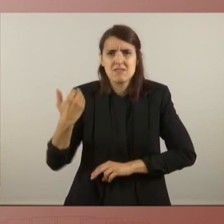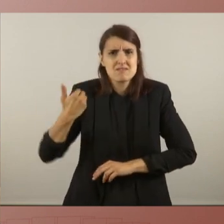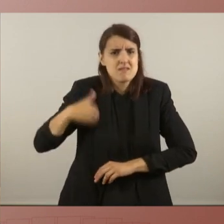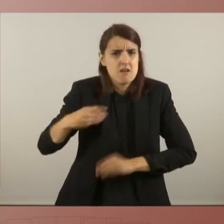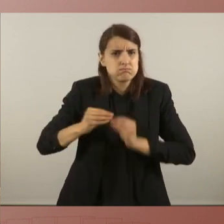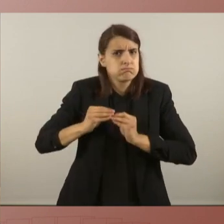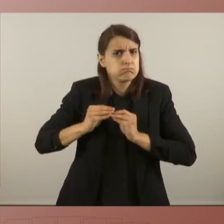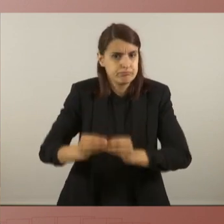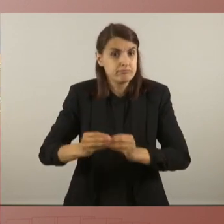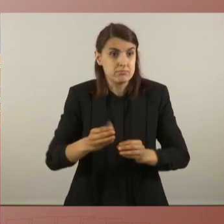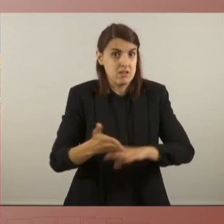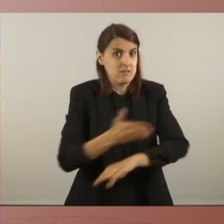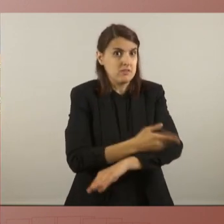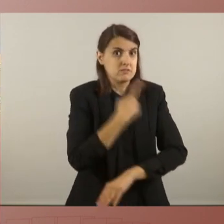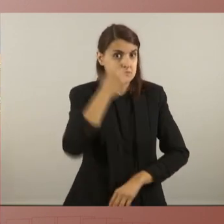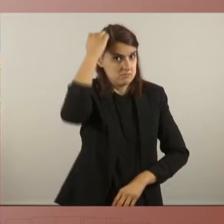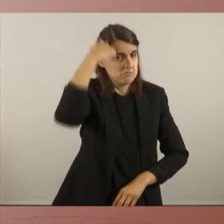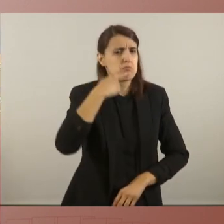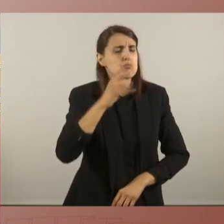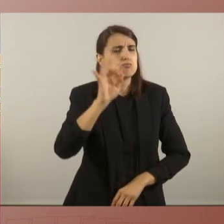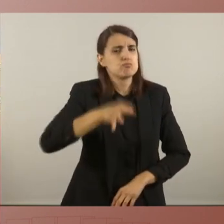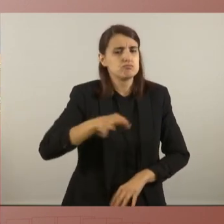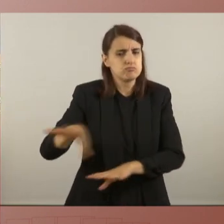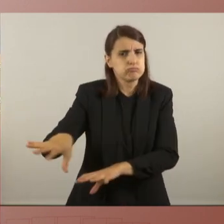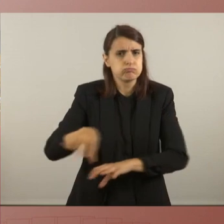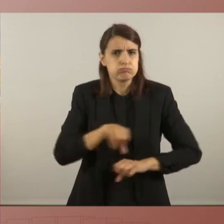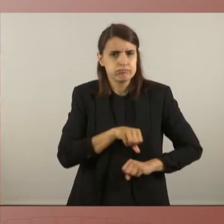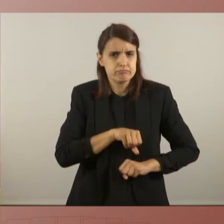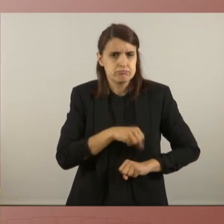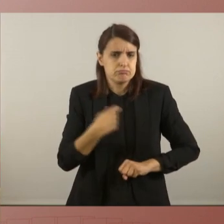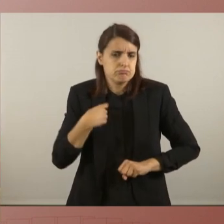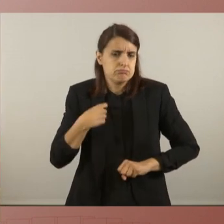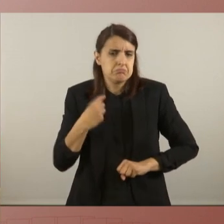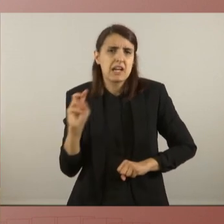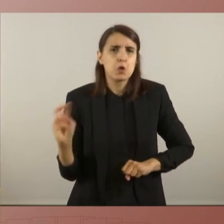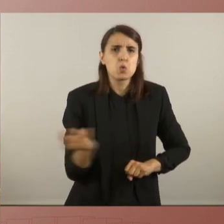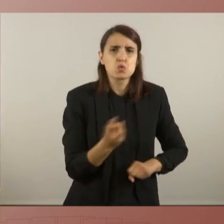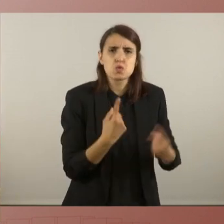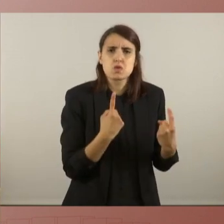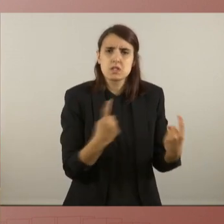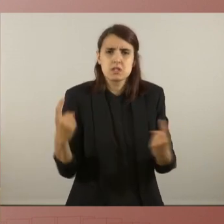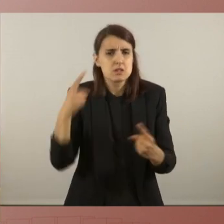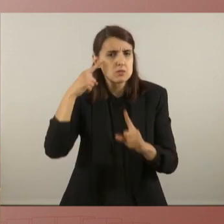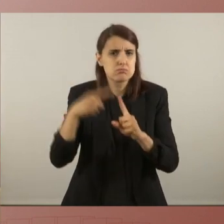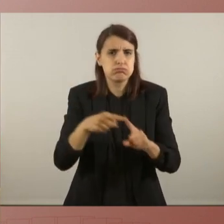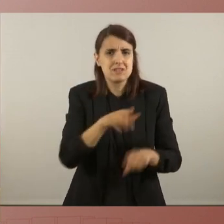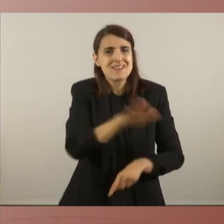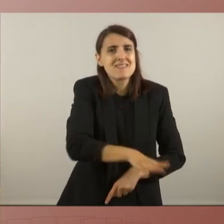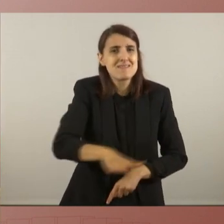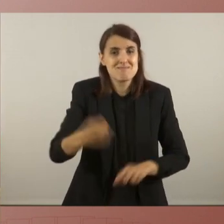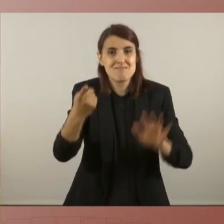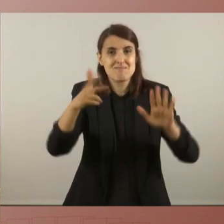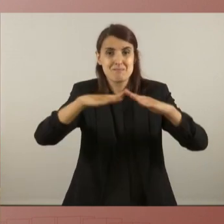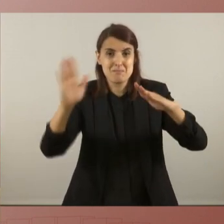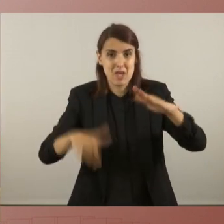a dir que ja estaven disposats a posar tots aquests recursos necessaris per a l'acollida, especialment dels menors que són